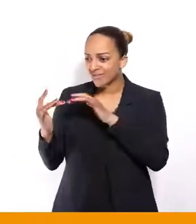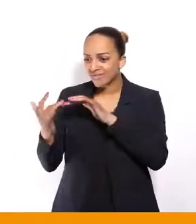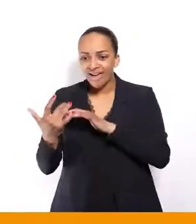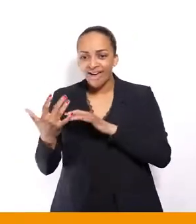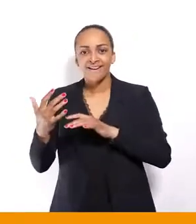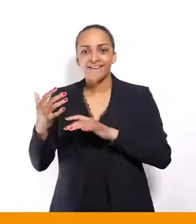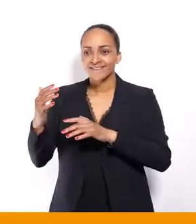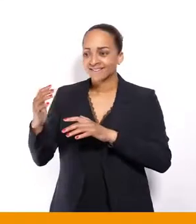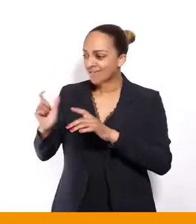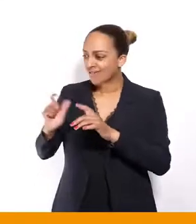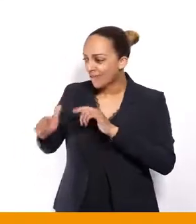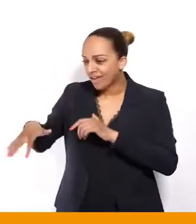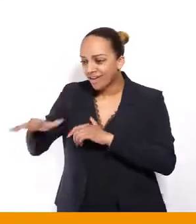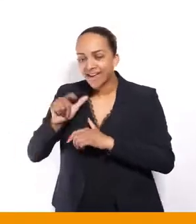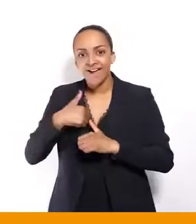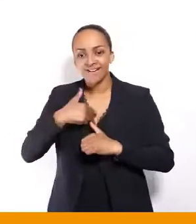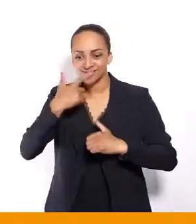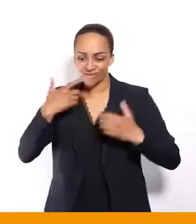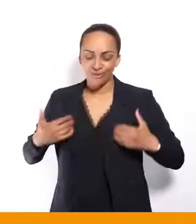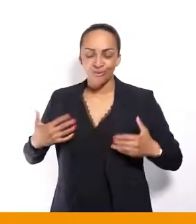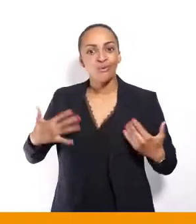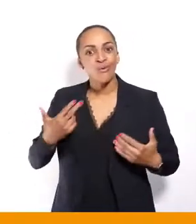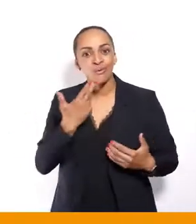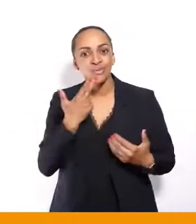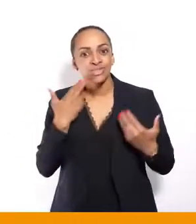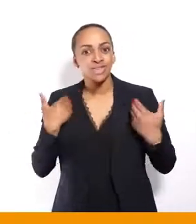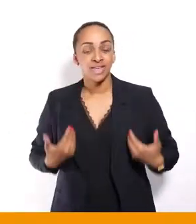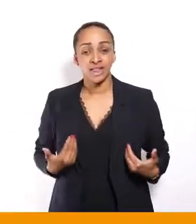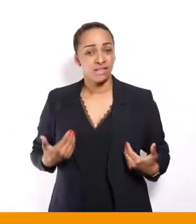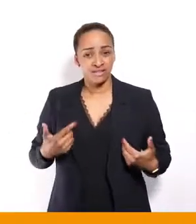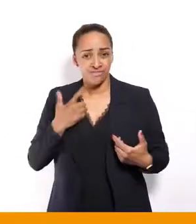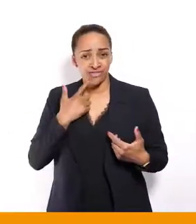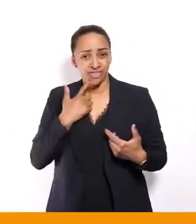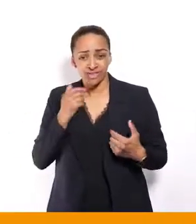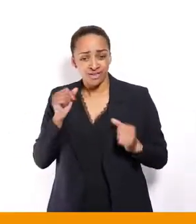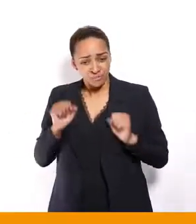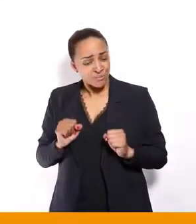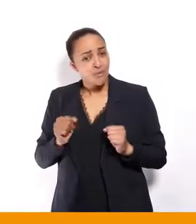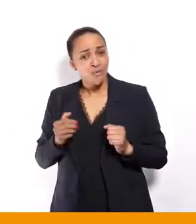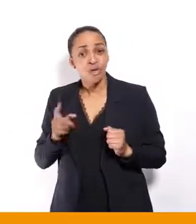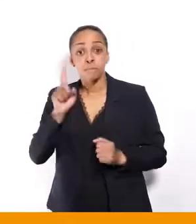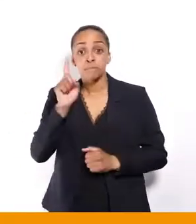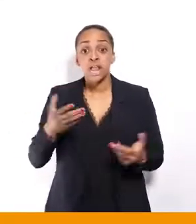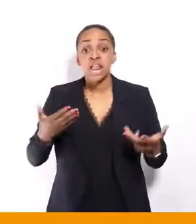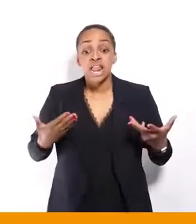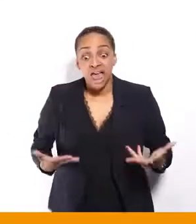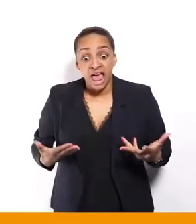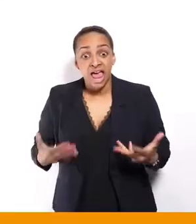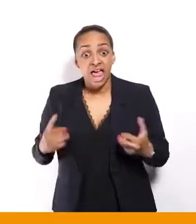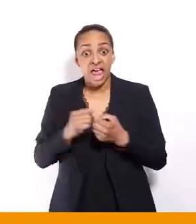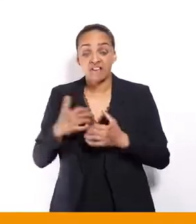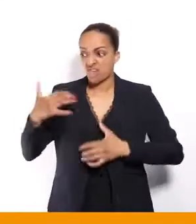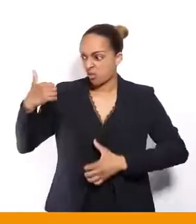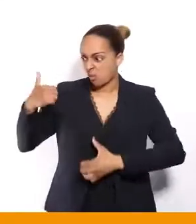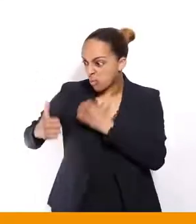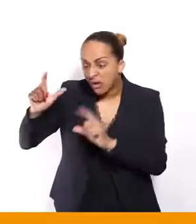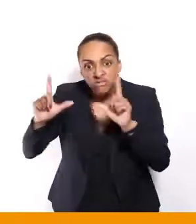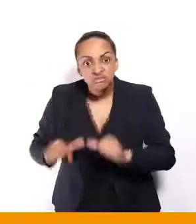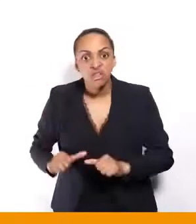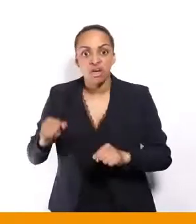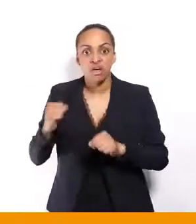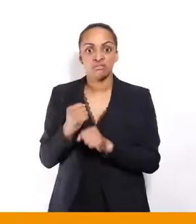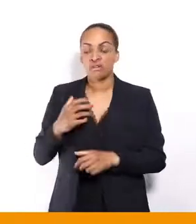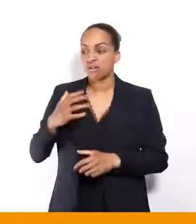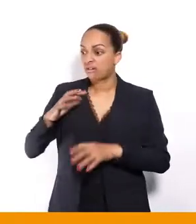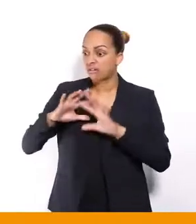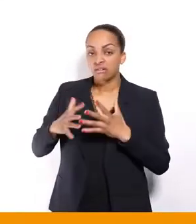utile, on a besoin de… donc je pense qu'il pourrait être tout autre, mais c'est vrai que dans le cadre de cette course, cette concurrence folle, plus encore dans le cadre de